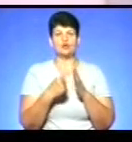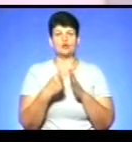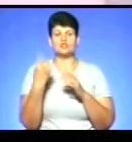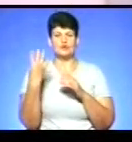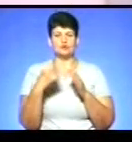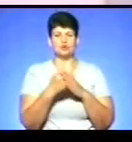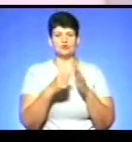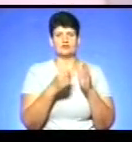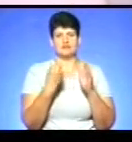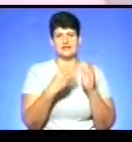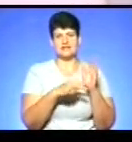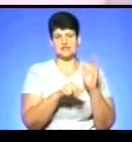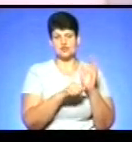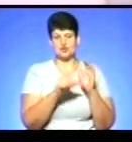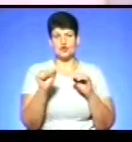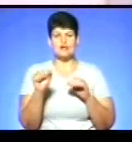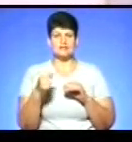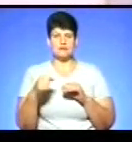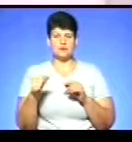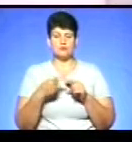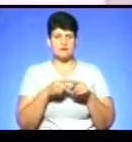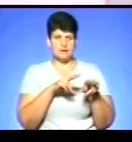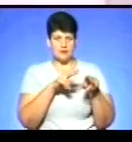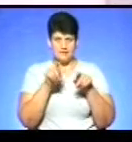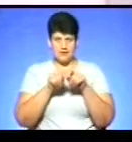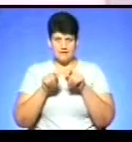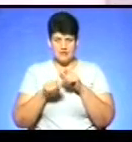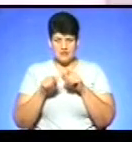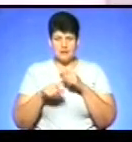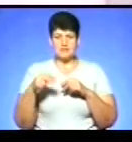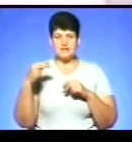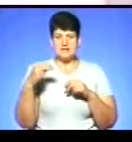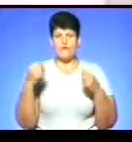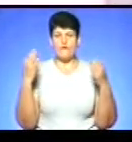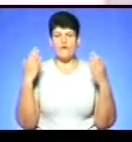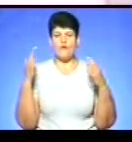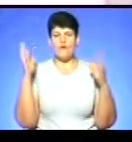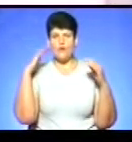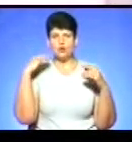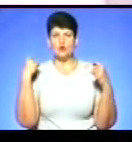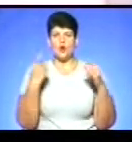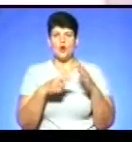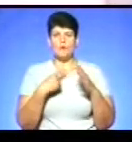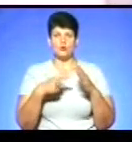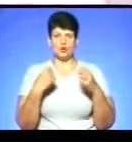Сьогодні зранку водойму проінспектував президент Національної федерації з водно-моторного спорту Віктор Шимчук.